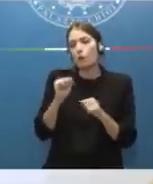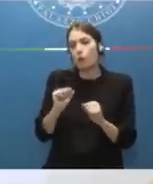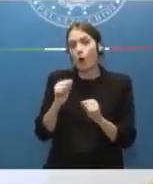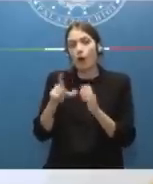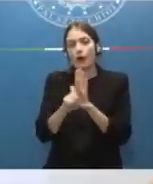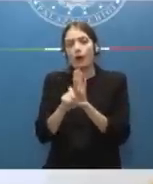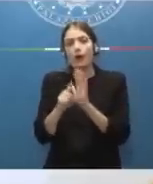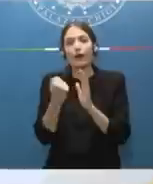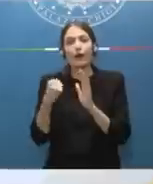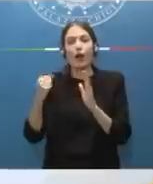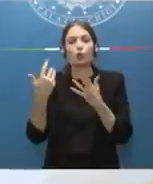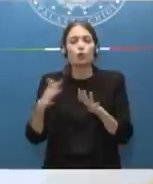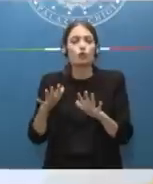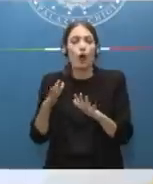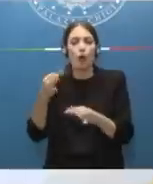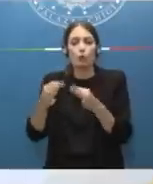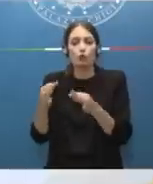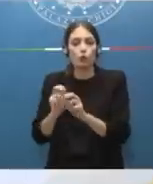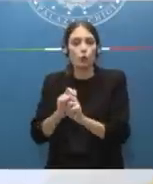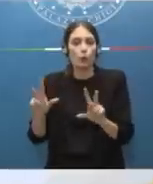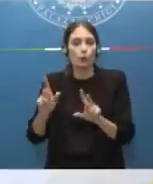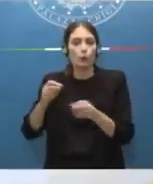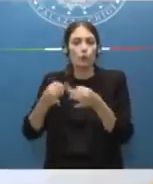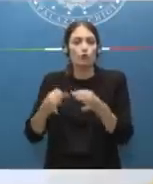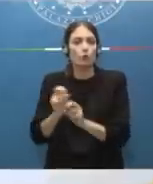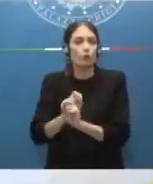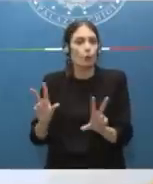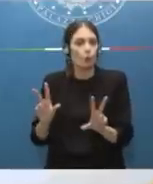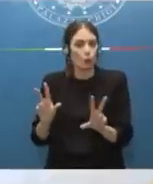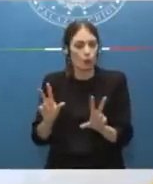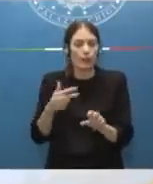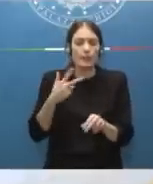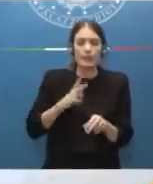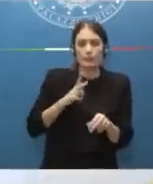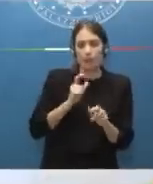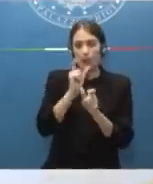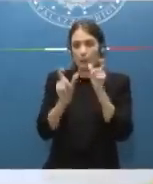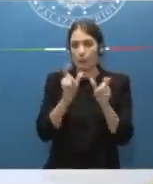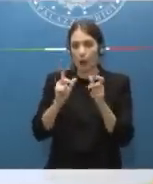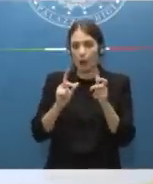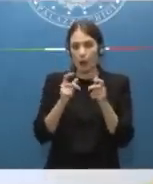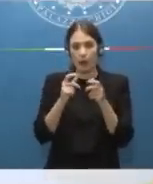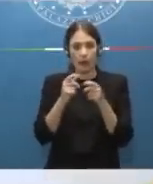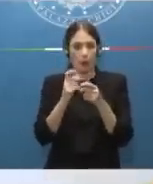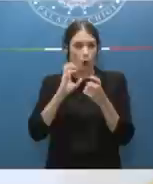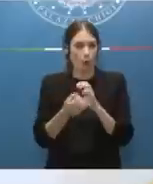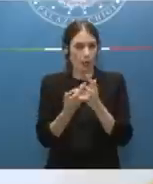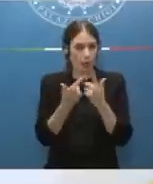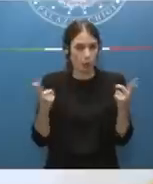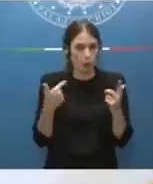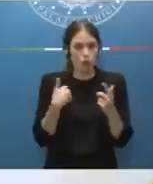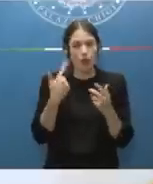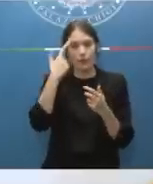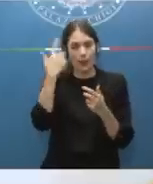diventato improcedibile. Non vorrei essermi espresso in termini troppo tecnici, ma vi farò un esempio. La gran parte dei